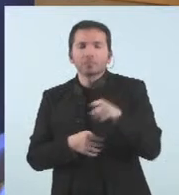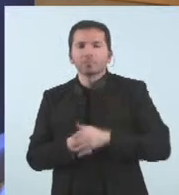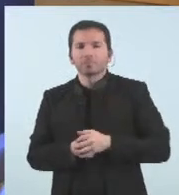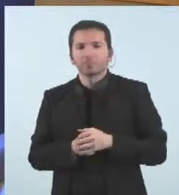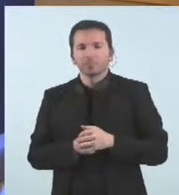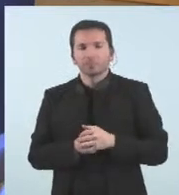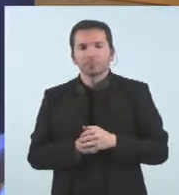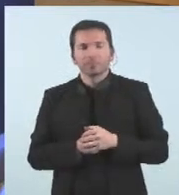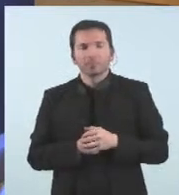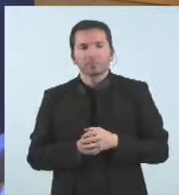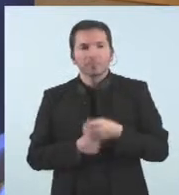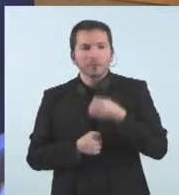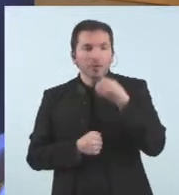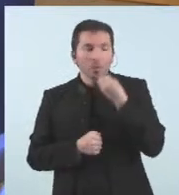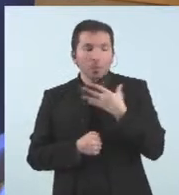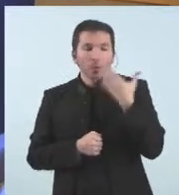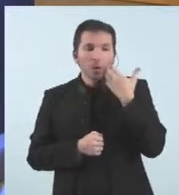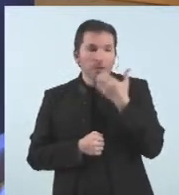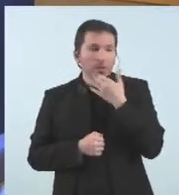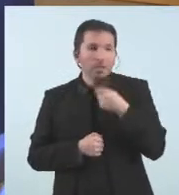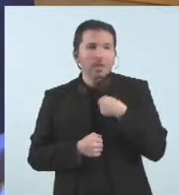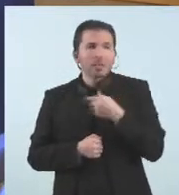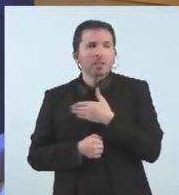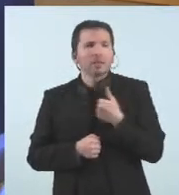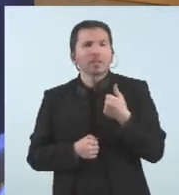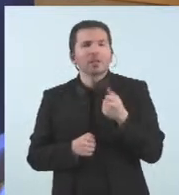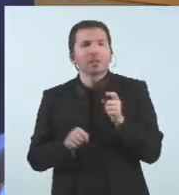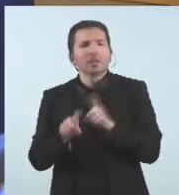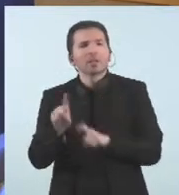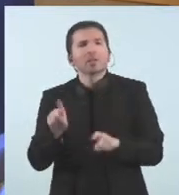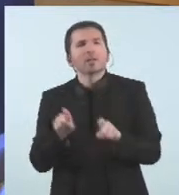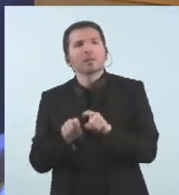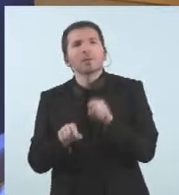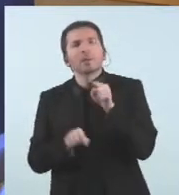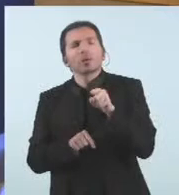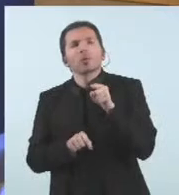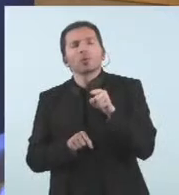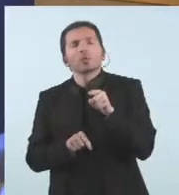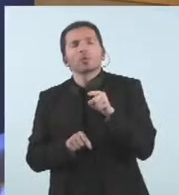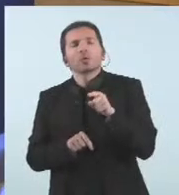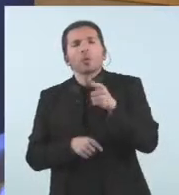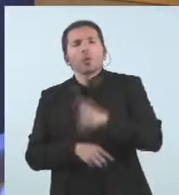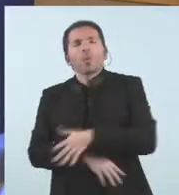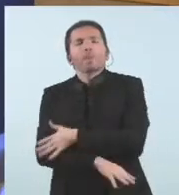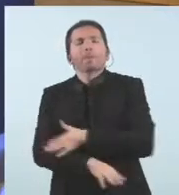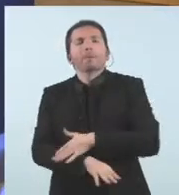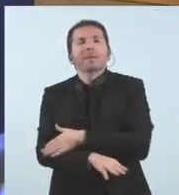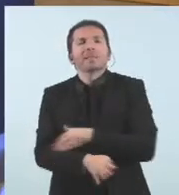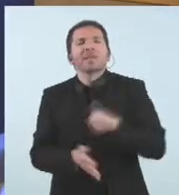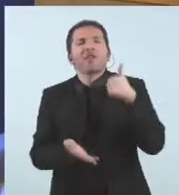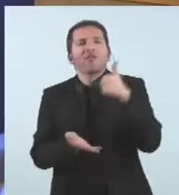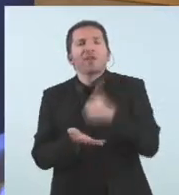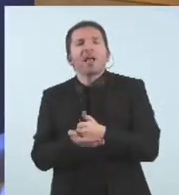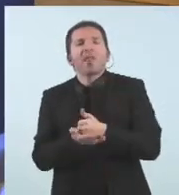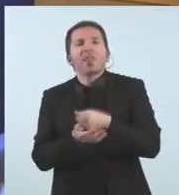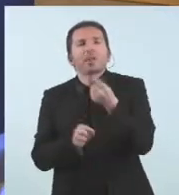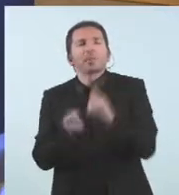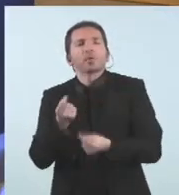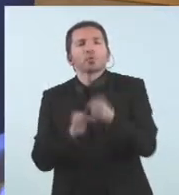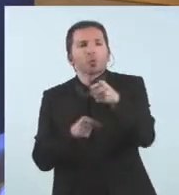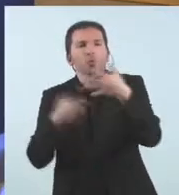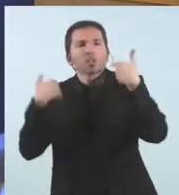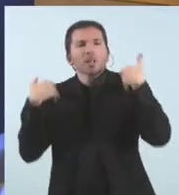Bona tarda de nou. Jo li volia demanar, com a ministre de Finances, responsable del pressupost, és evident que era complicat